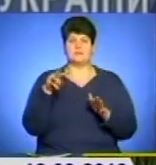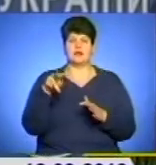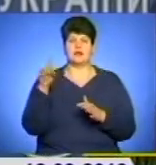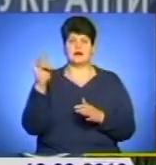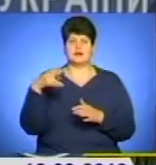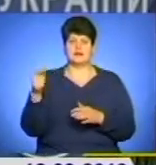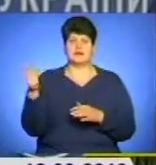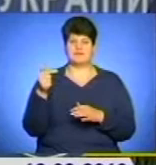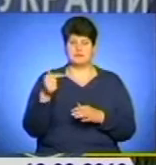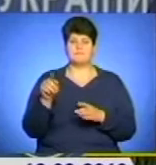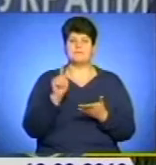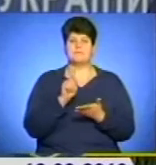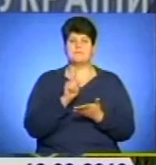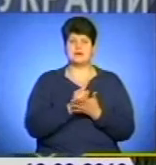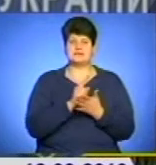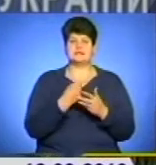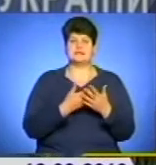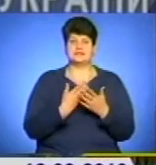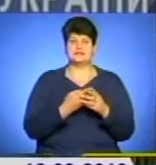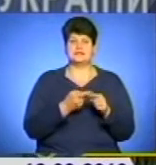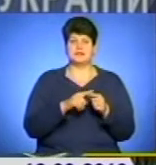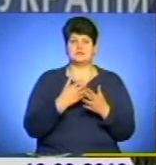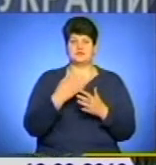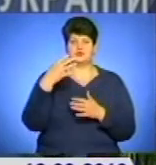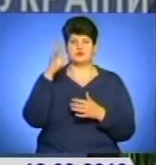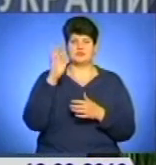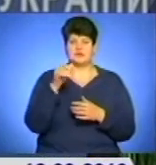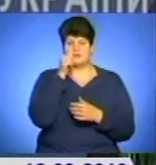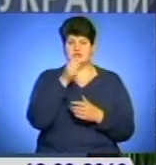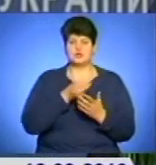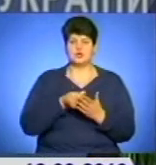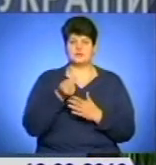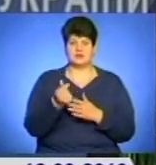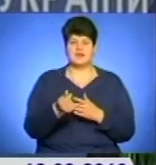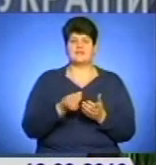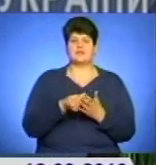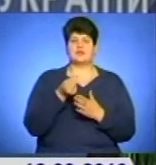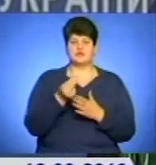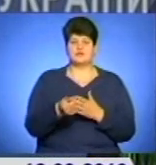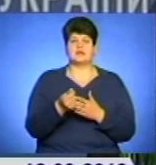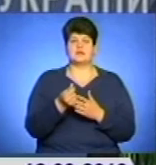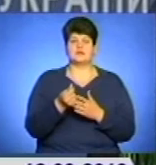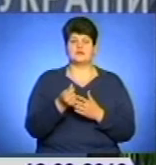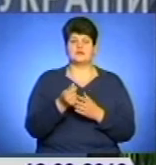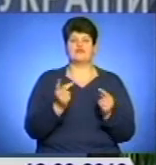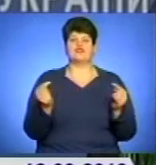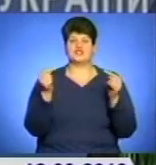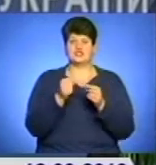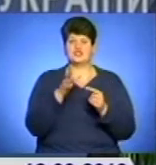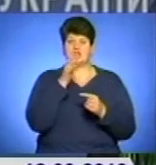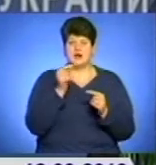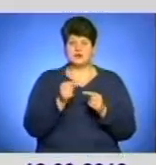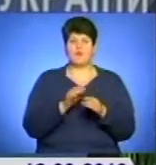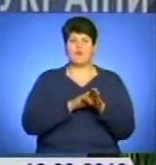пенсій. Це понад 40% місячного плану. Фінансування пенсій та їх виплата людям відбувається вчасно, в повному